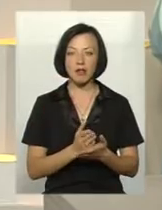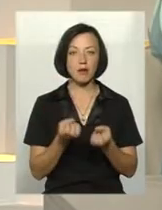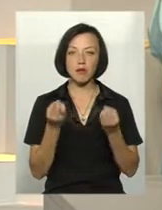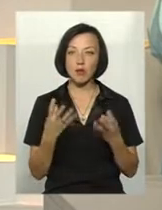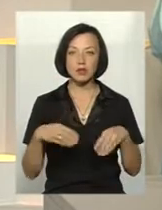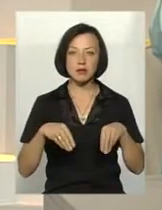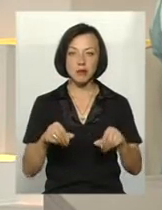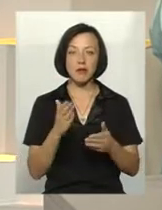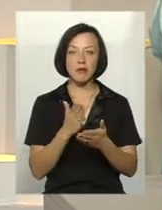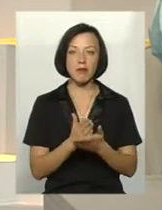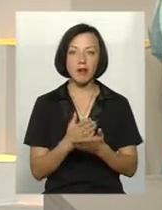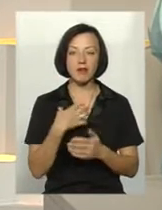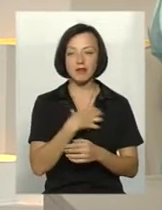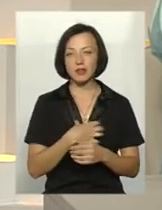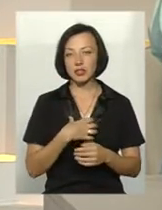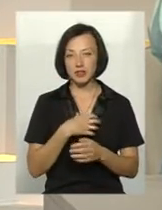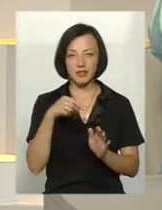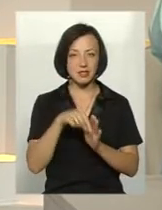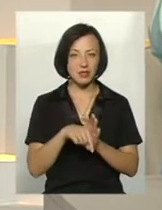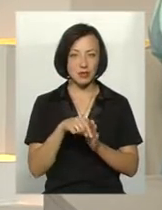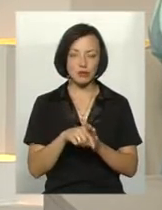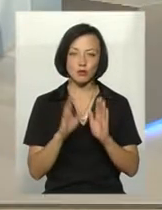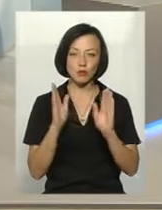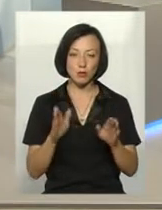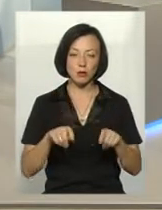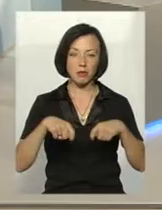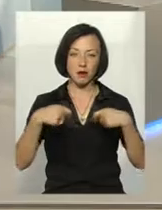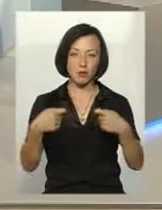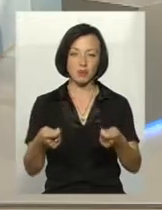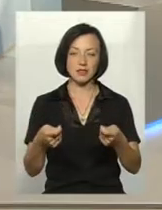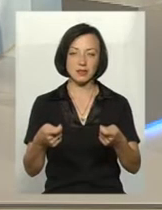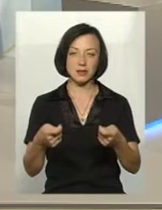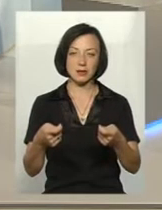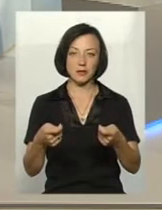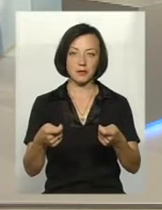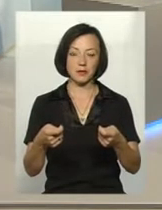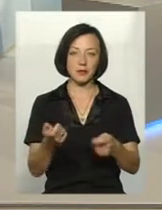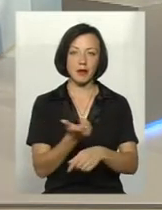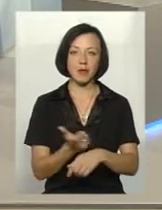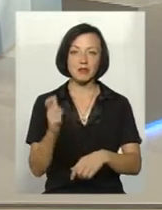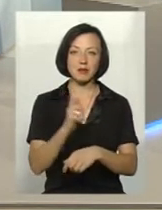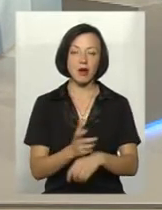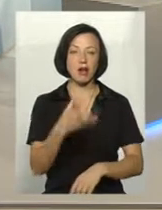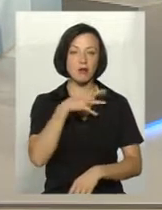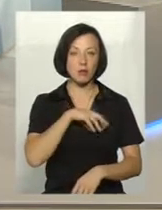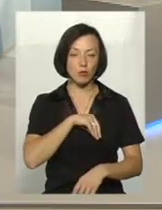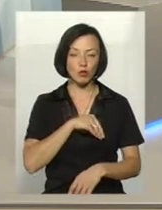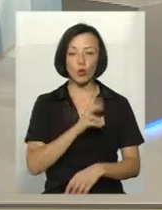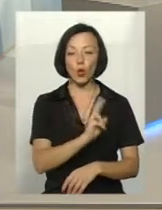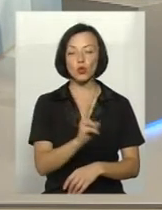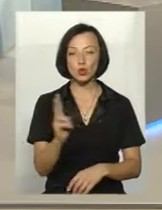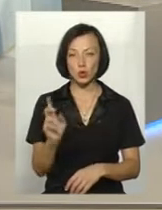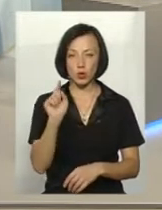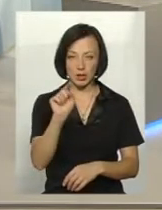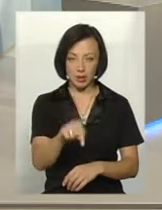просто землею мала сакральне значення буде проносити максимальний прибуток тим хто